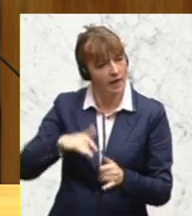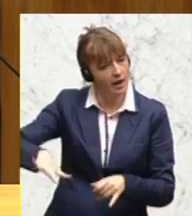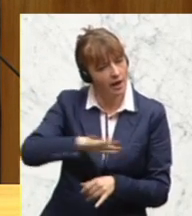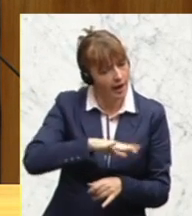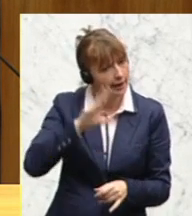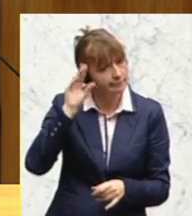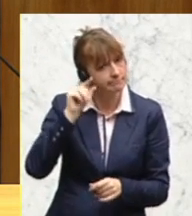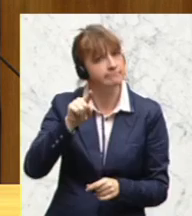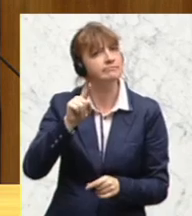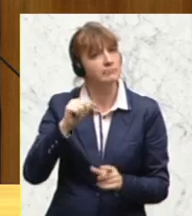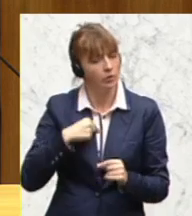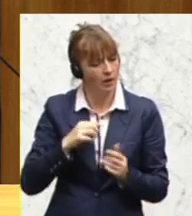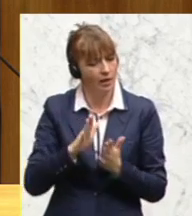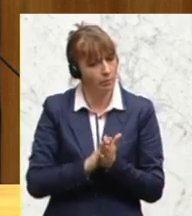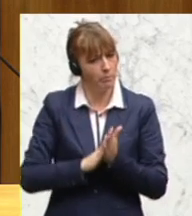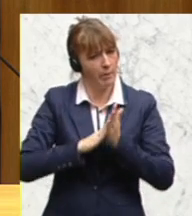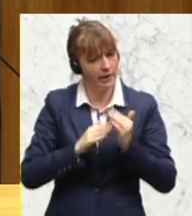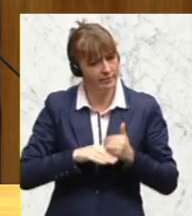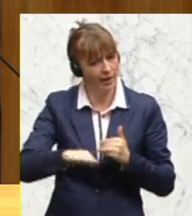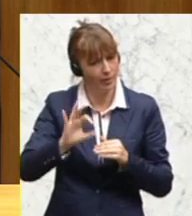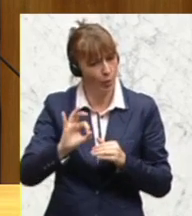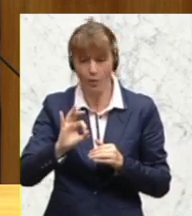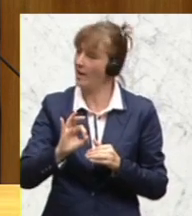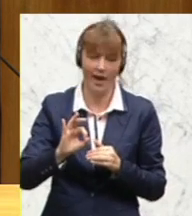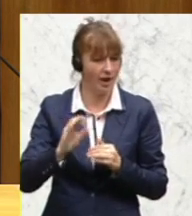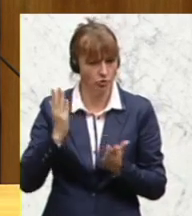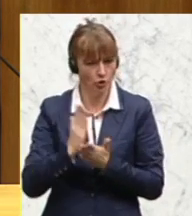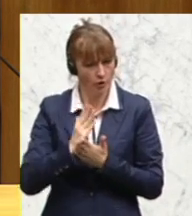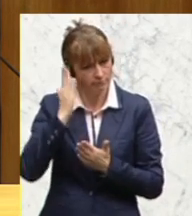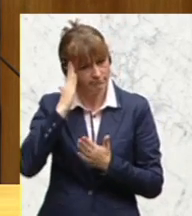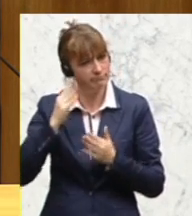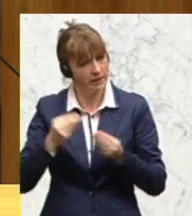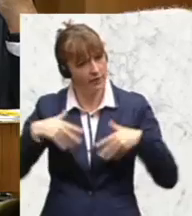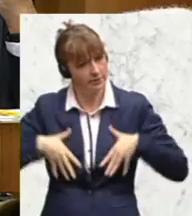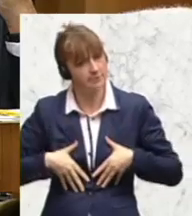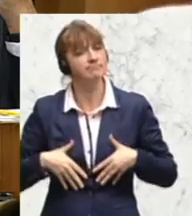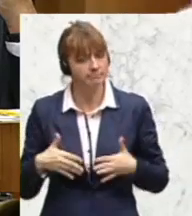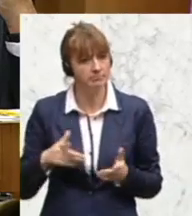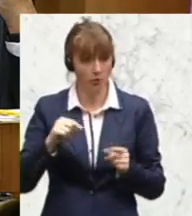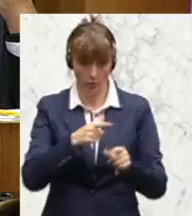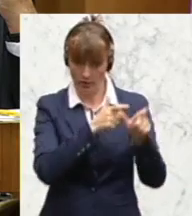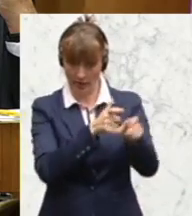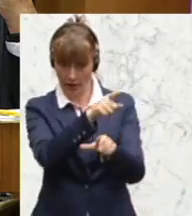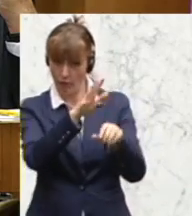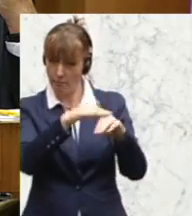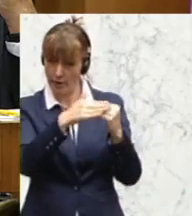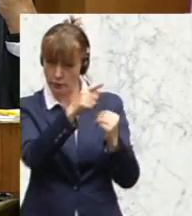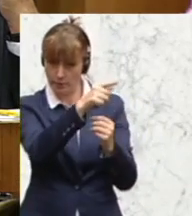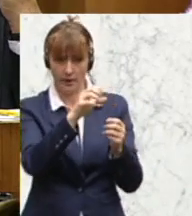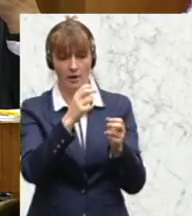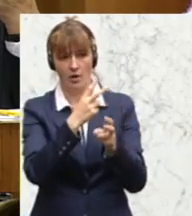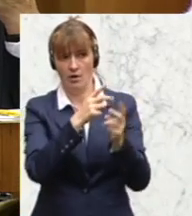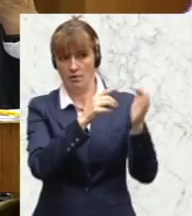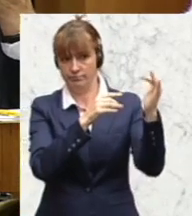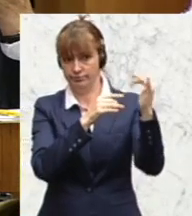Wir beginnen ja nicht bei Null. Meine Damen und Herren, wenn es dem Terror gelingt, in Österreich und in